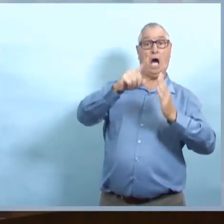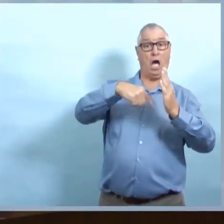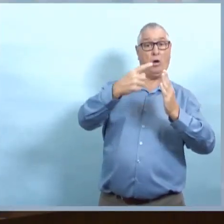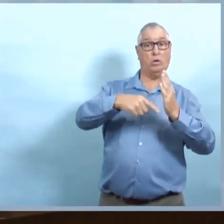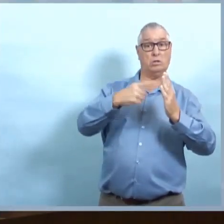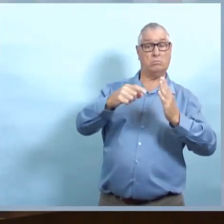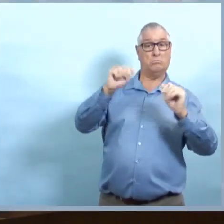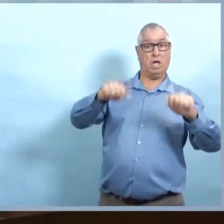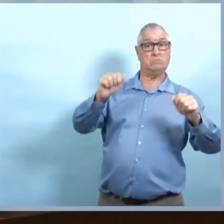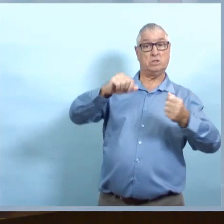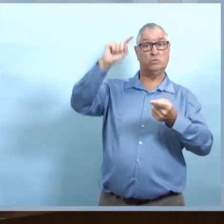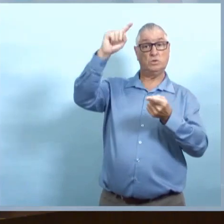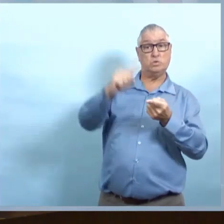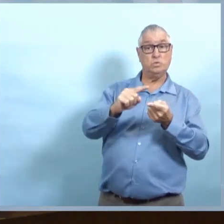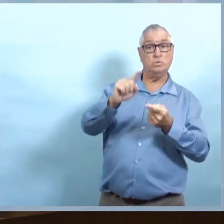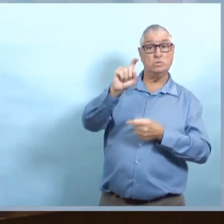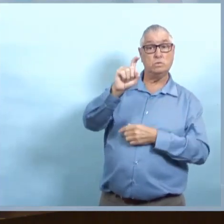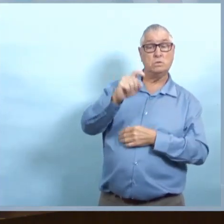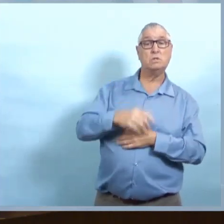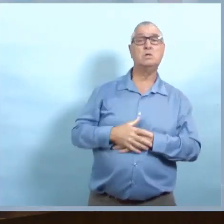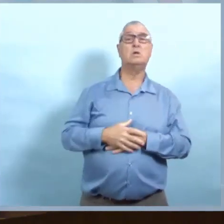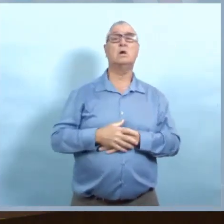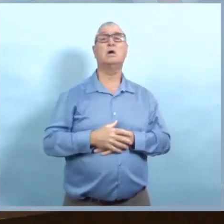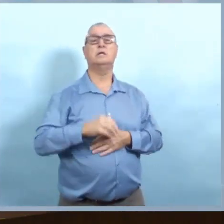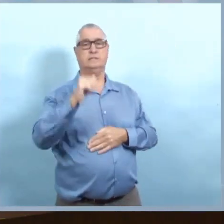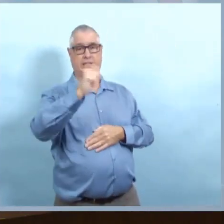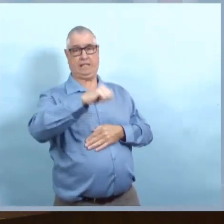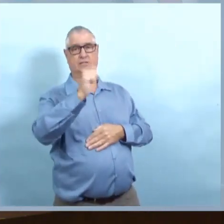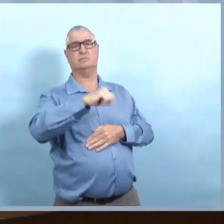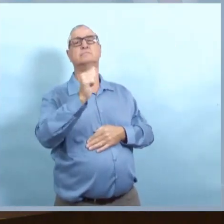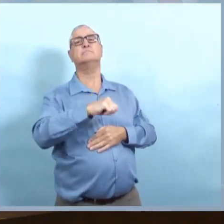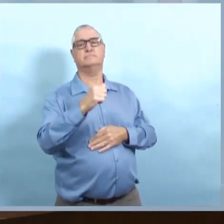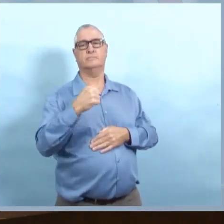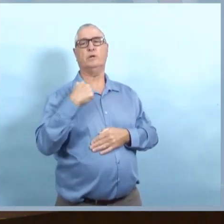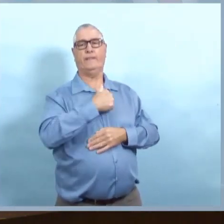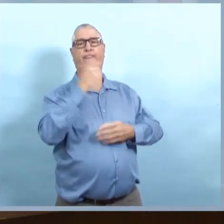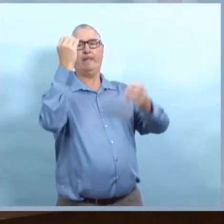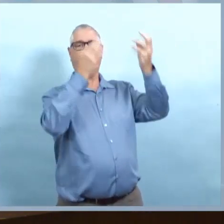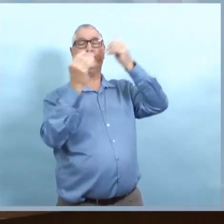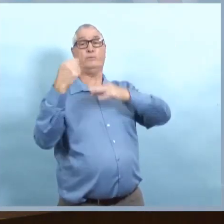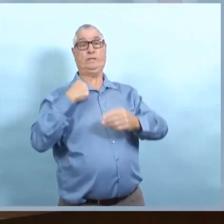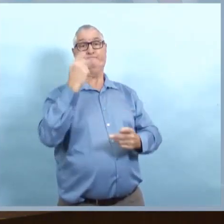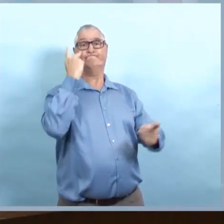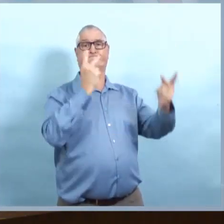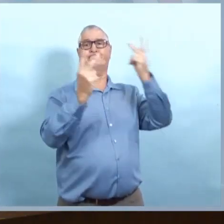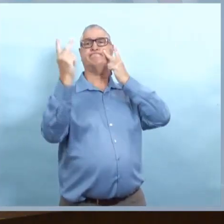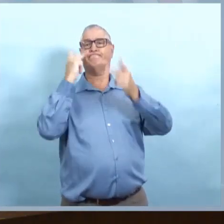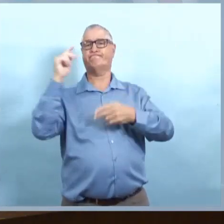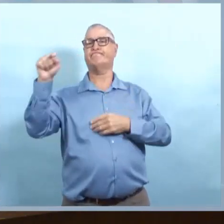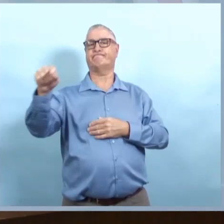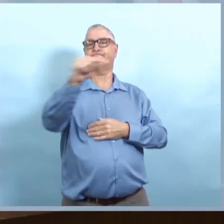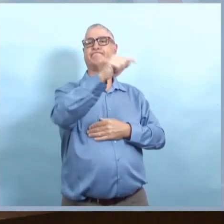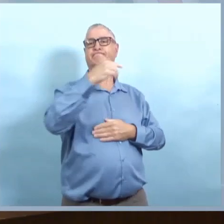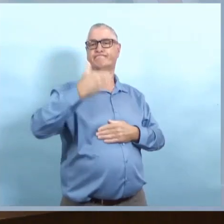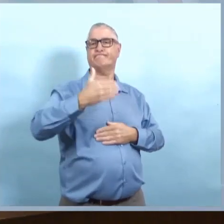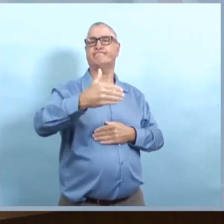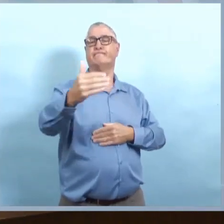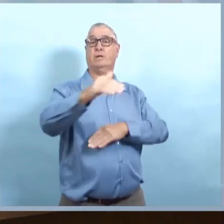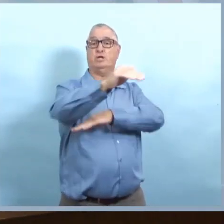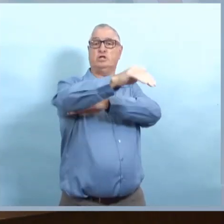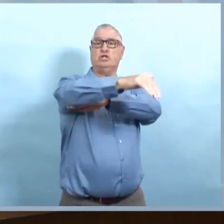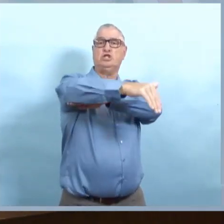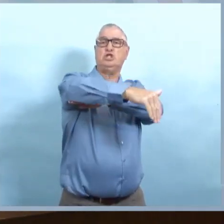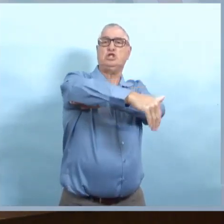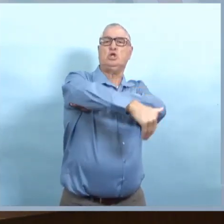contagieux après 23 heures ou minuit, mais c'est simplement qu'il est un peu plus difficile de contrôler les mouvements. Est-ce que vous